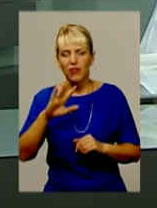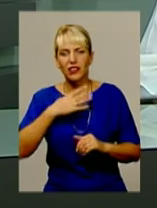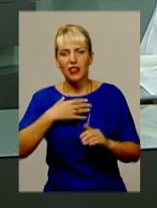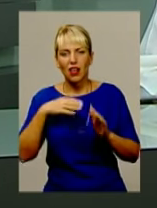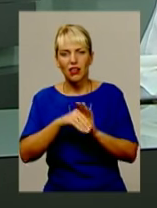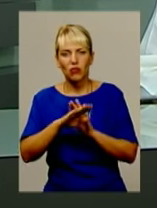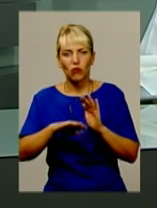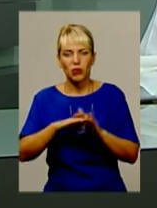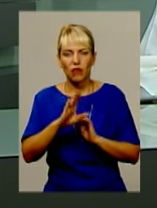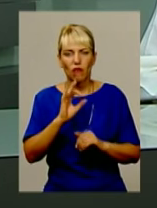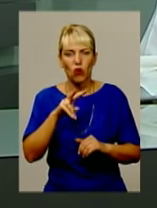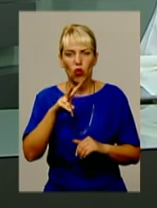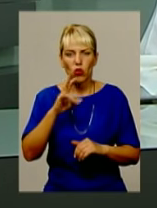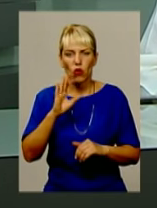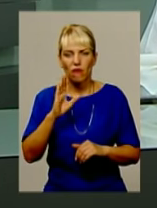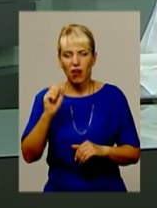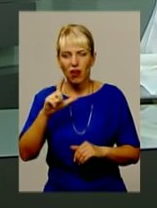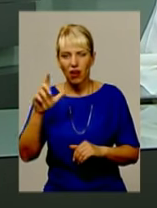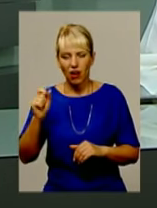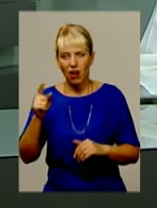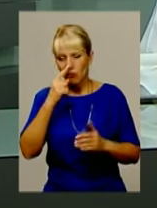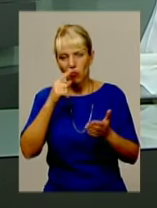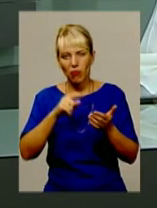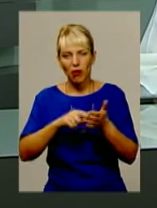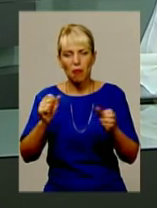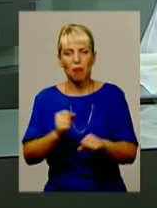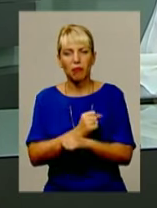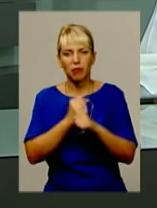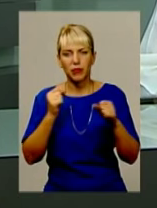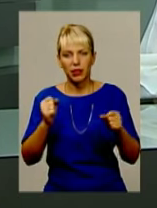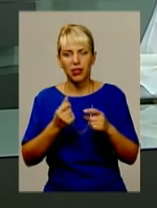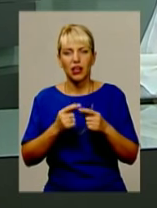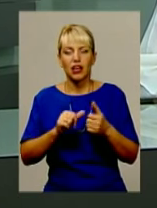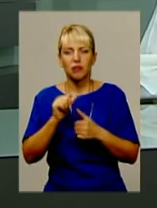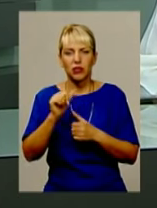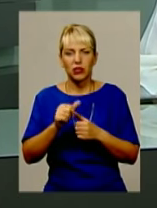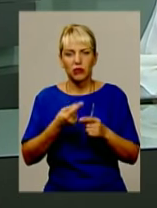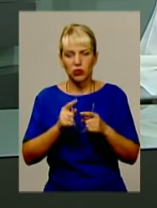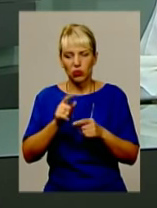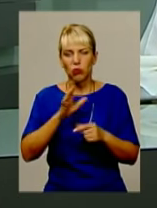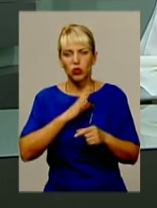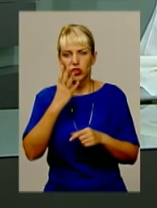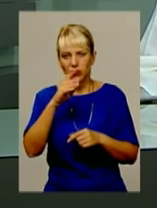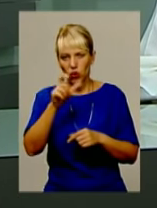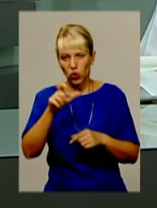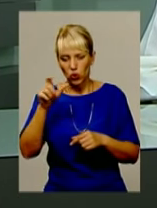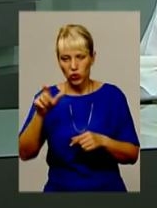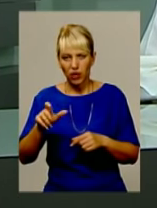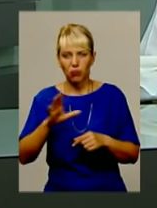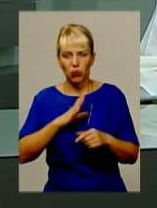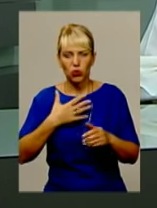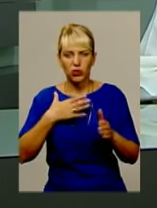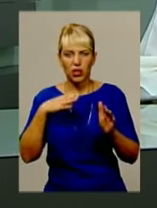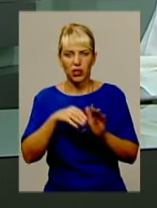якому перебував наш земляк, вцілила міна. Крім Олега, загинуло четверо його побратимів. Для довідки, Олег Середюк у 18